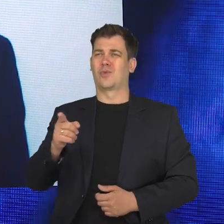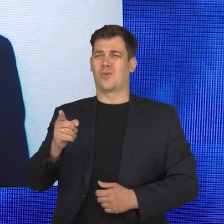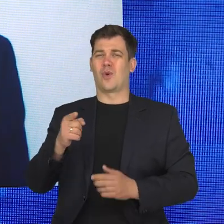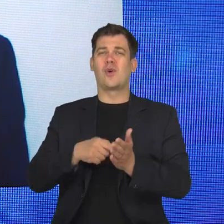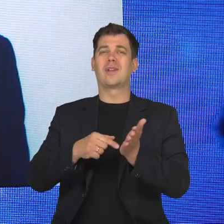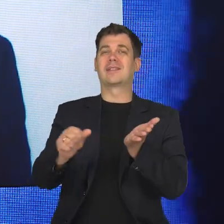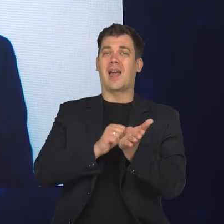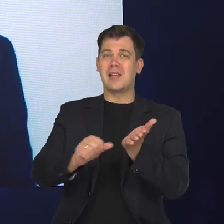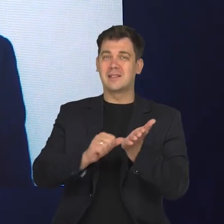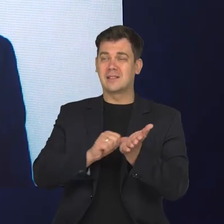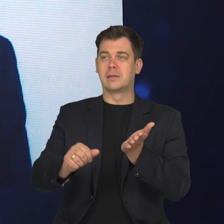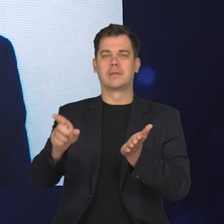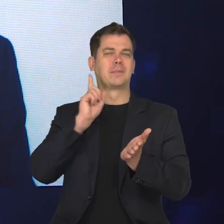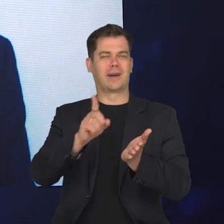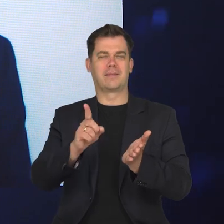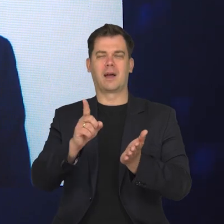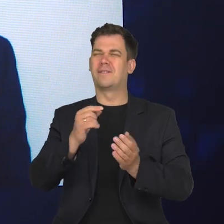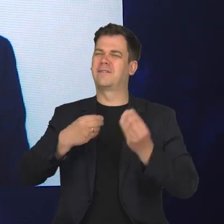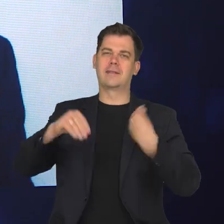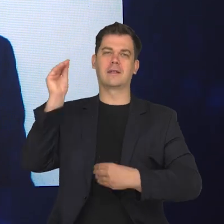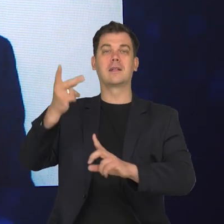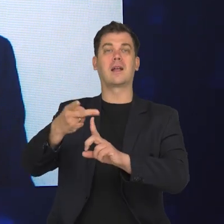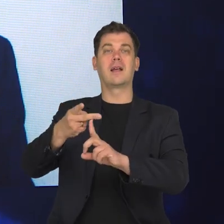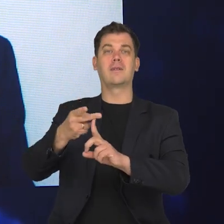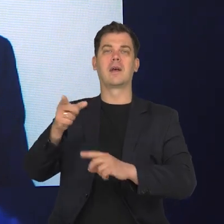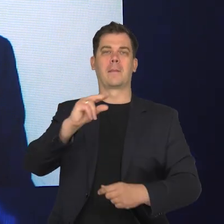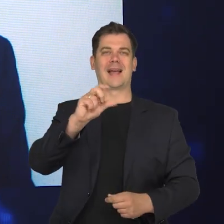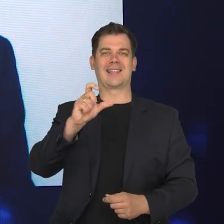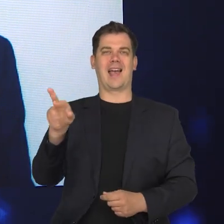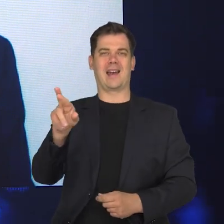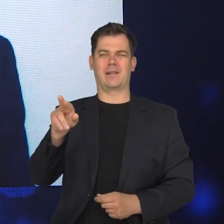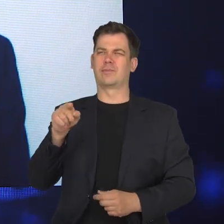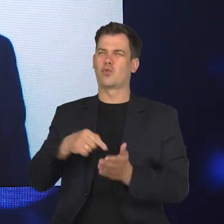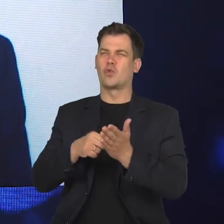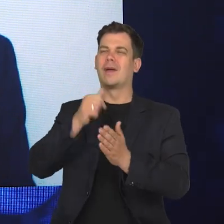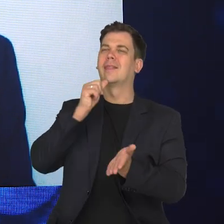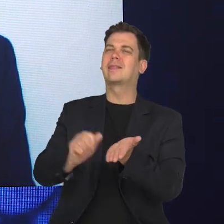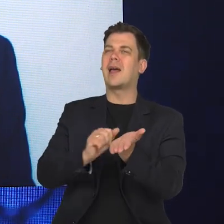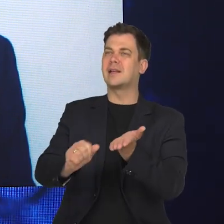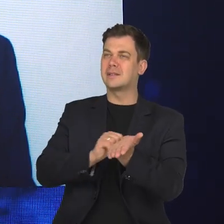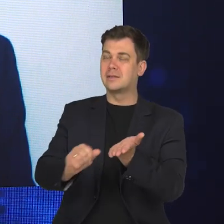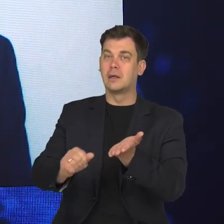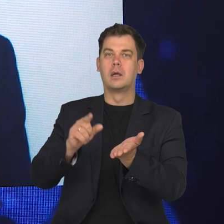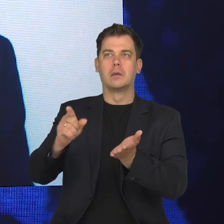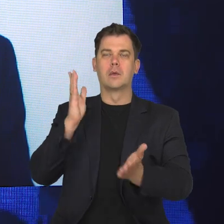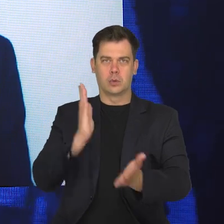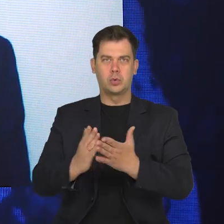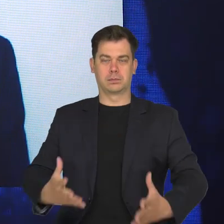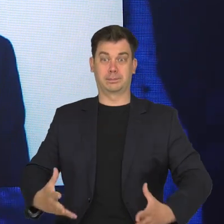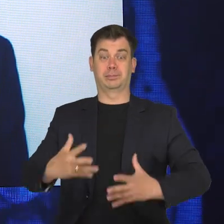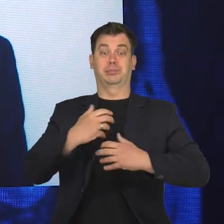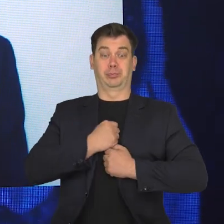Jeżeli chodzi o testy na koronawirus, to rzeczywiście najgłośniej w telewizji mówi się o tych testach PCR. To są takie testy, które